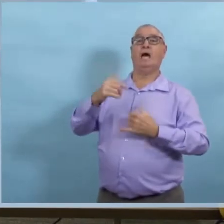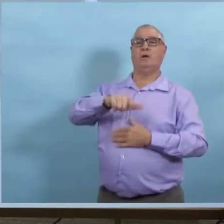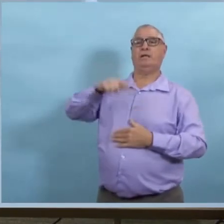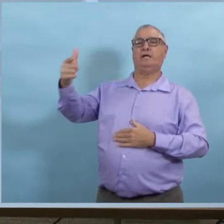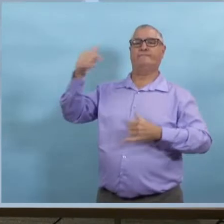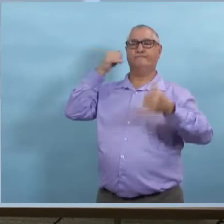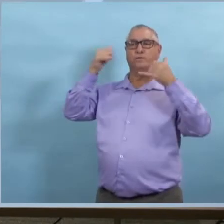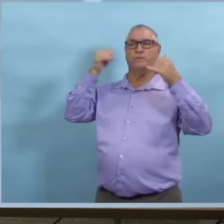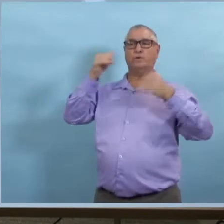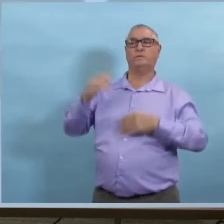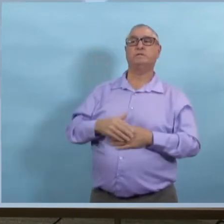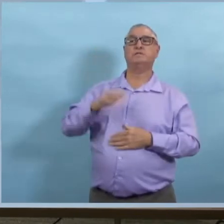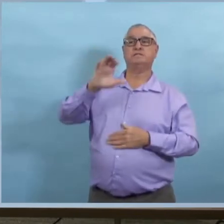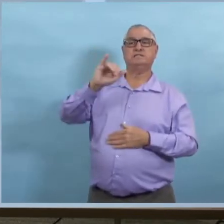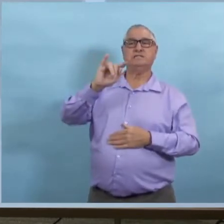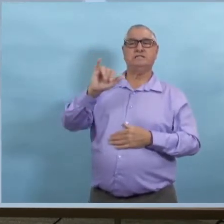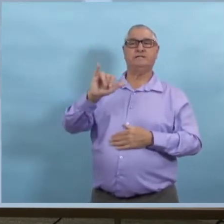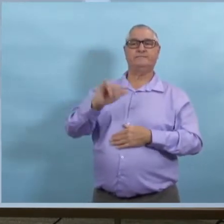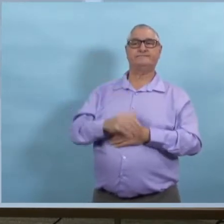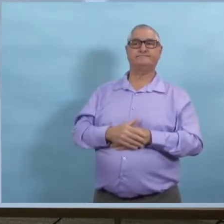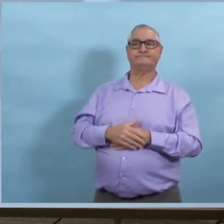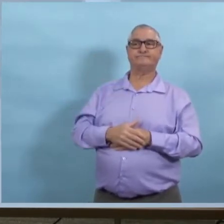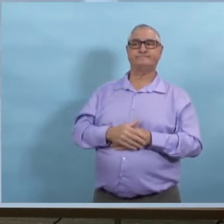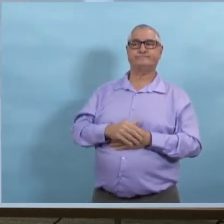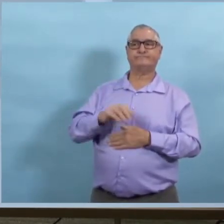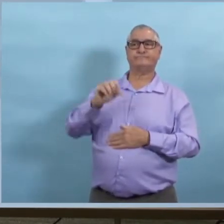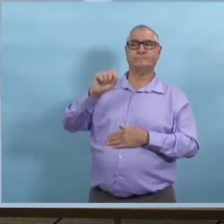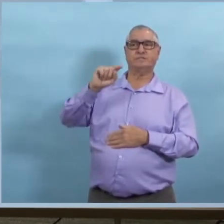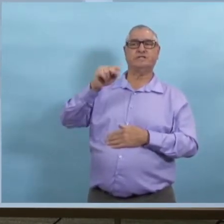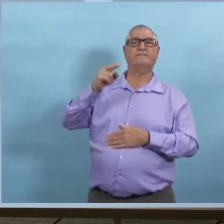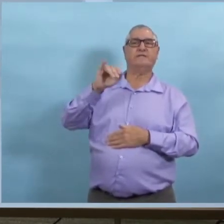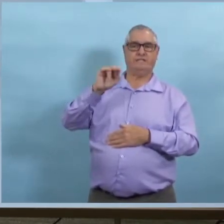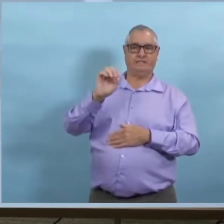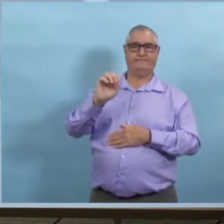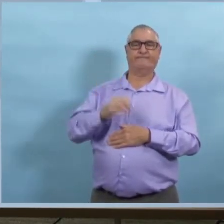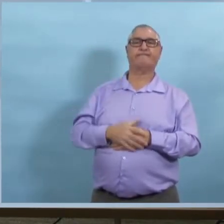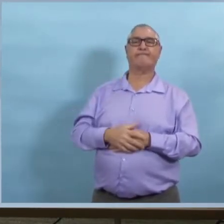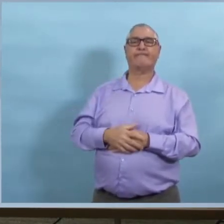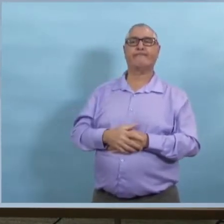aux journalistes au téléphone. Alors, tout d'abord, de City News, Stéphanie.